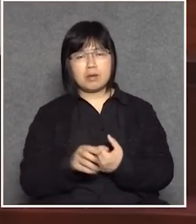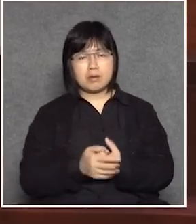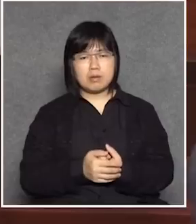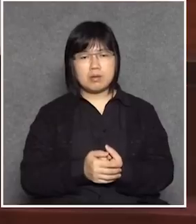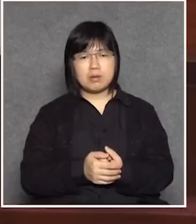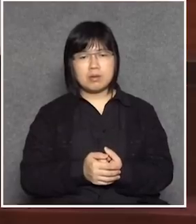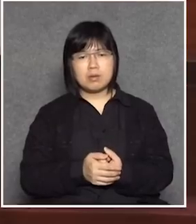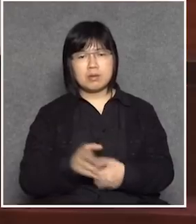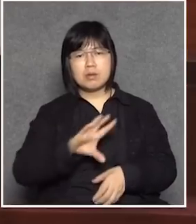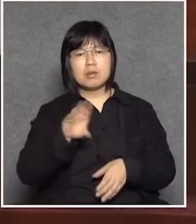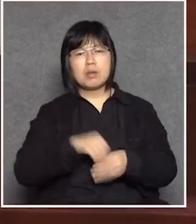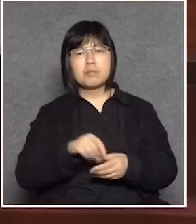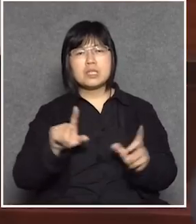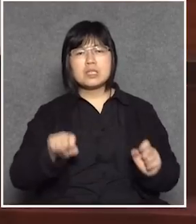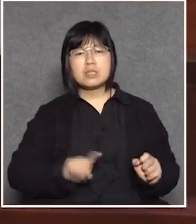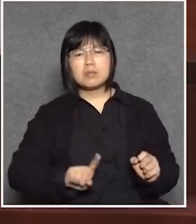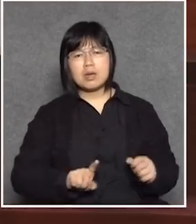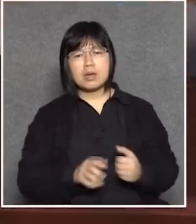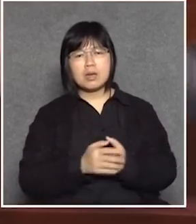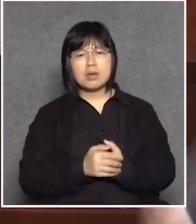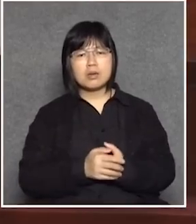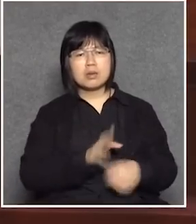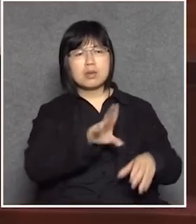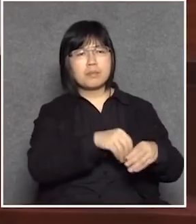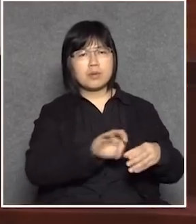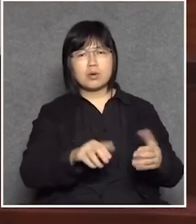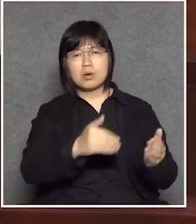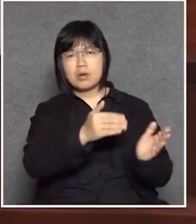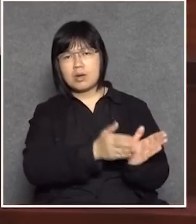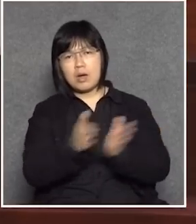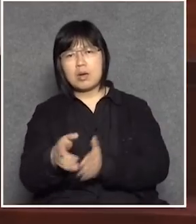立入為何?沒有這個立入,為何下一個程序?